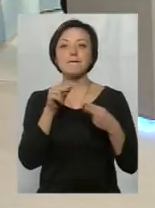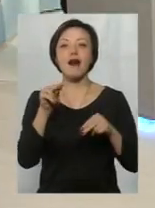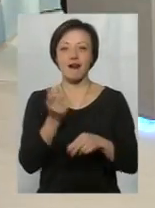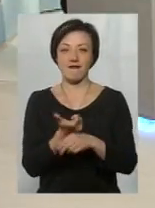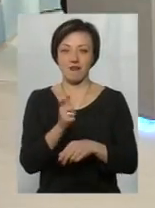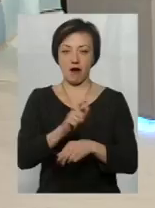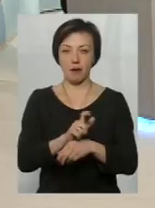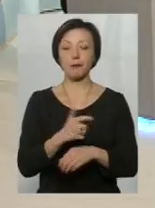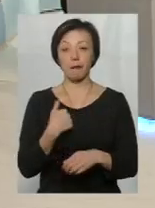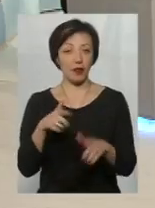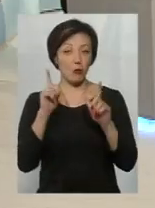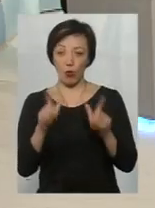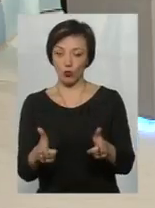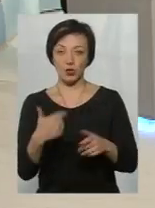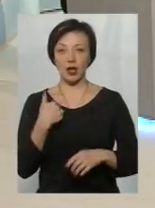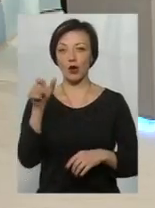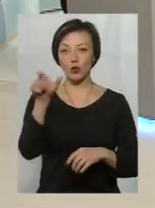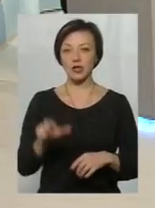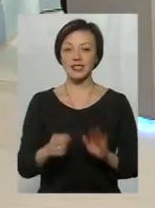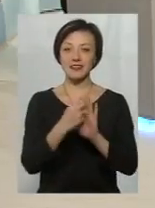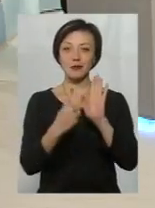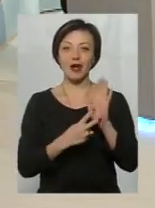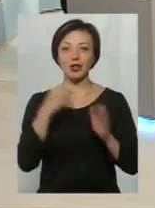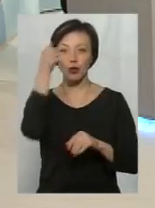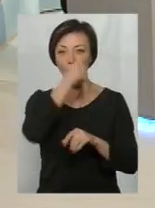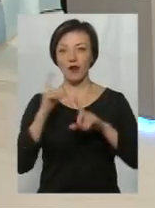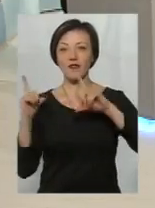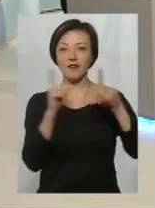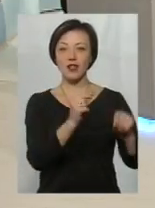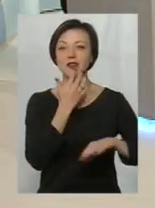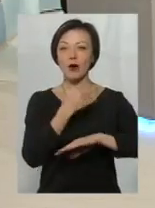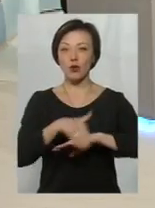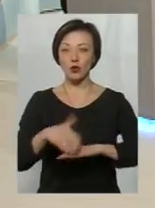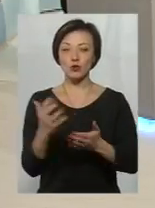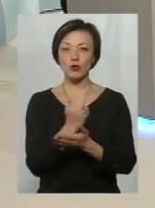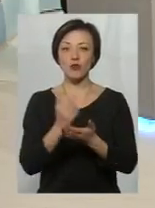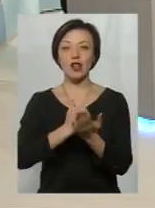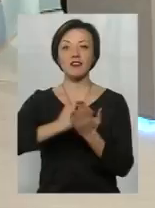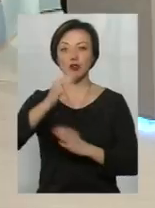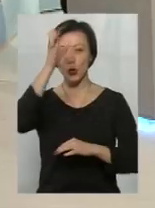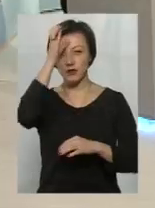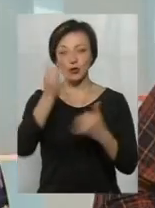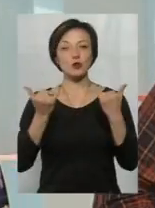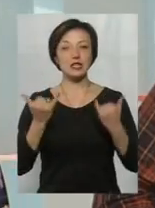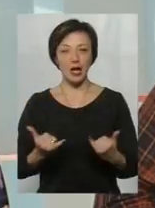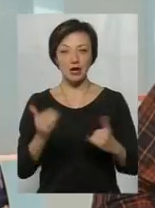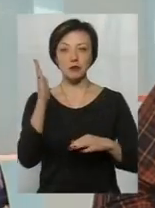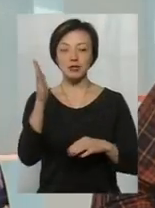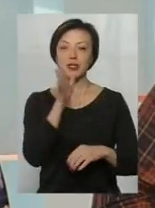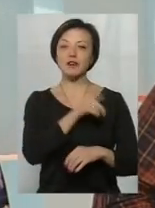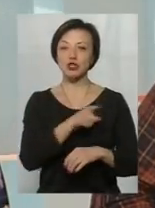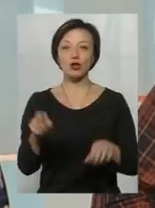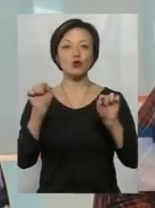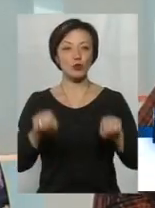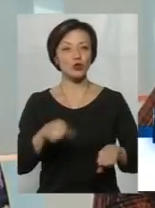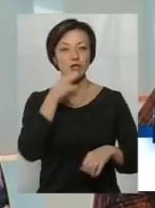погоджусь з моєю колегою. Я як людина, котра в 17 років виїхала за кордон здобувати вищу освіту, зараз з перспективи часу можу